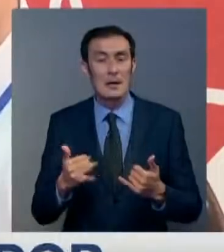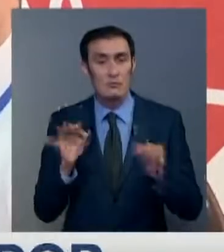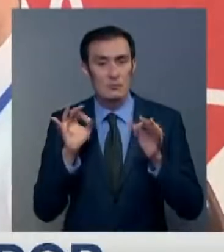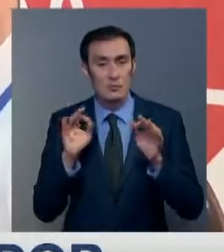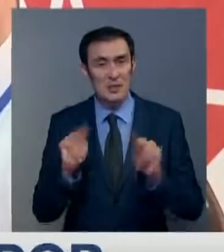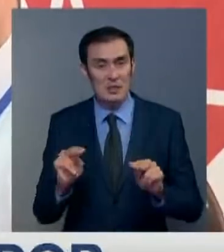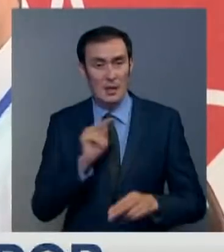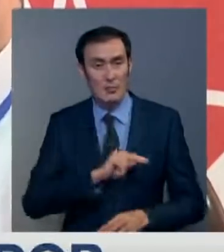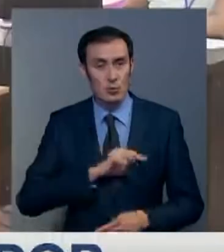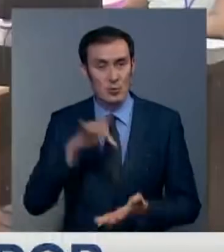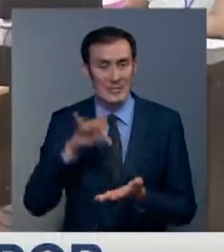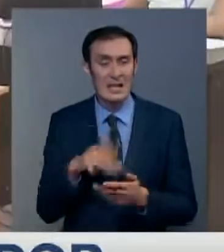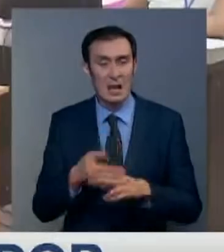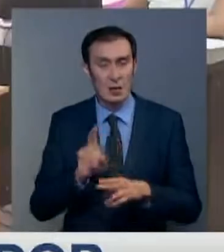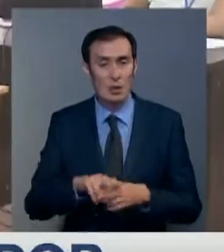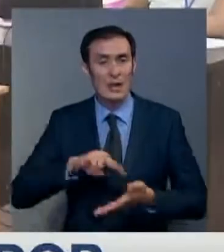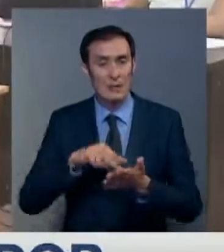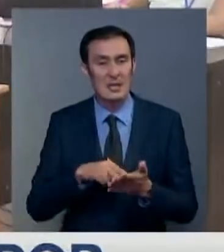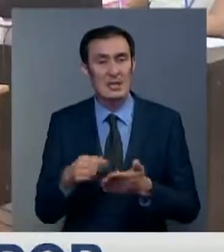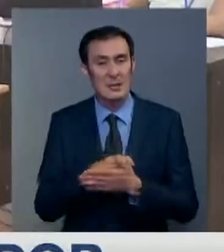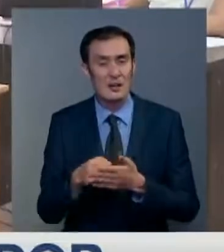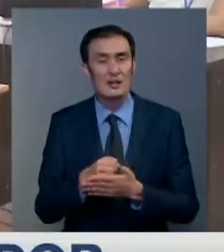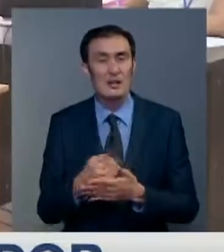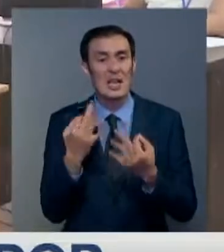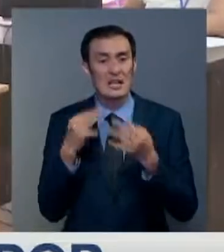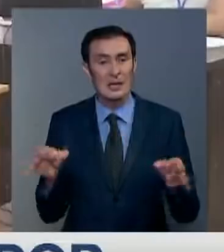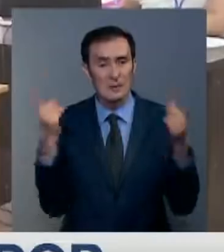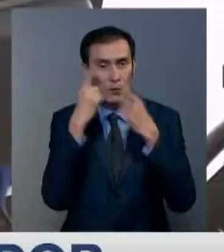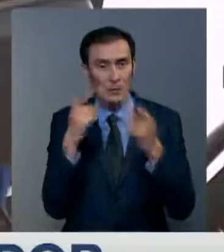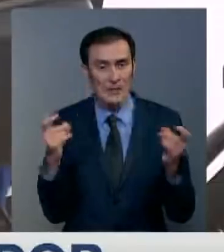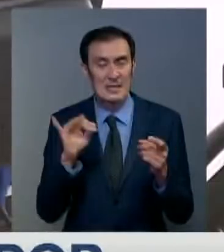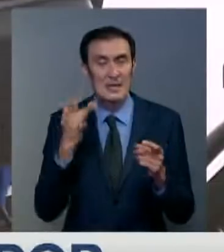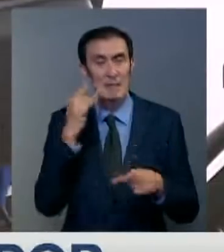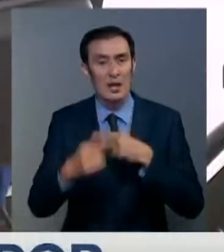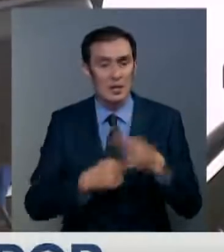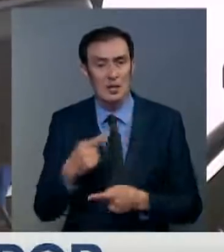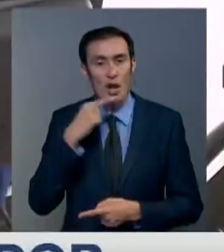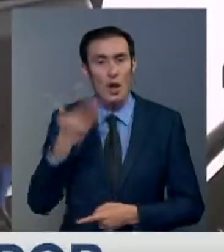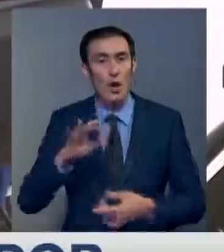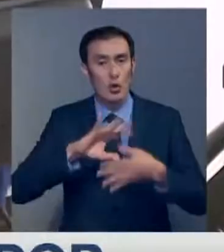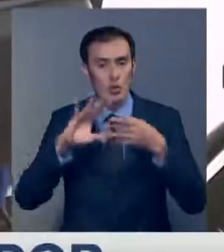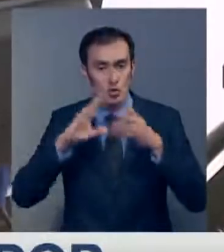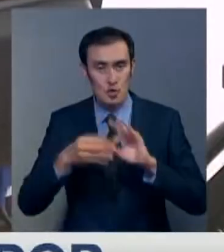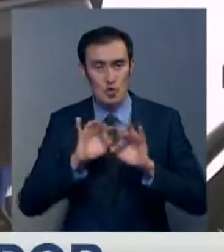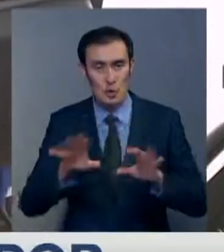деятельности центра, которую намерены добиться за счет открытой информации и периодической отчетности.